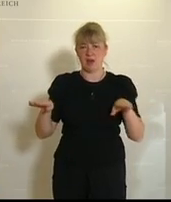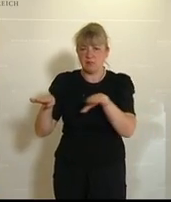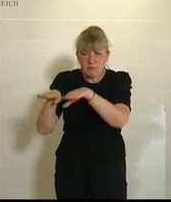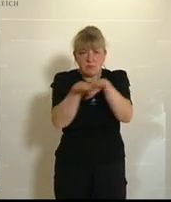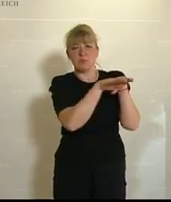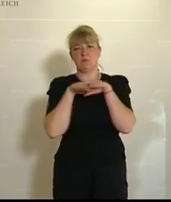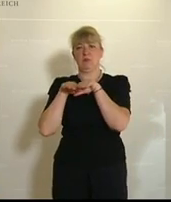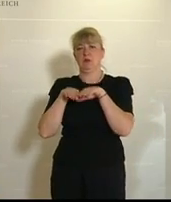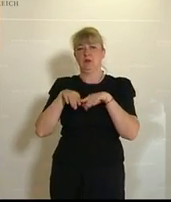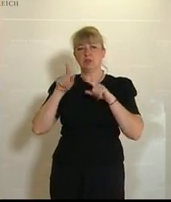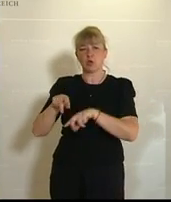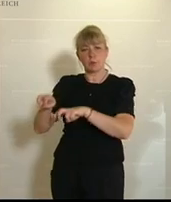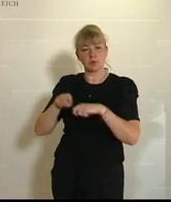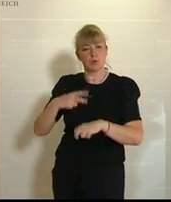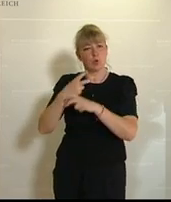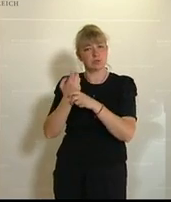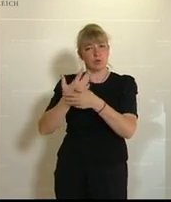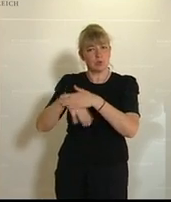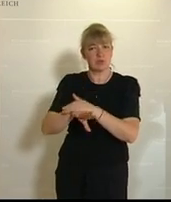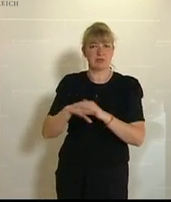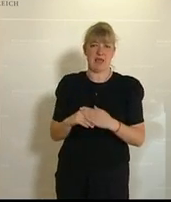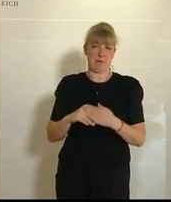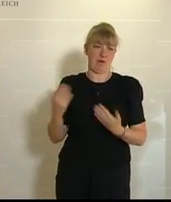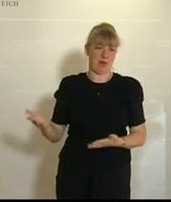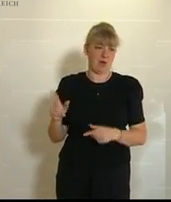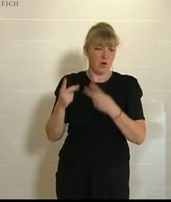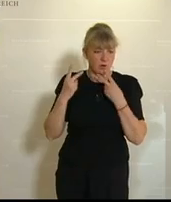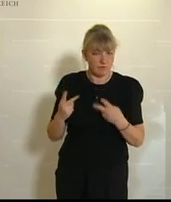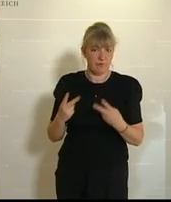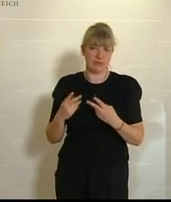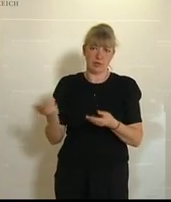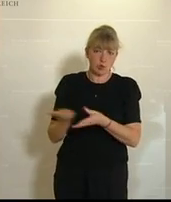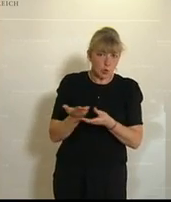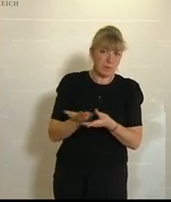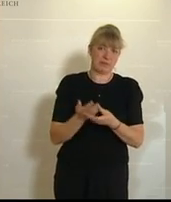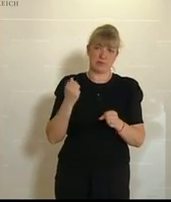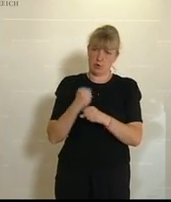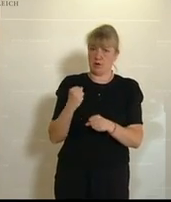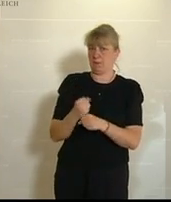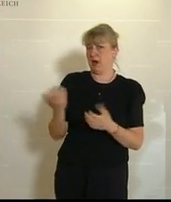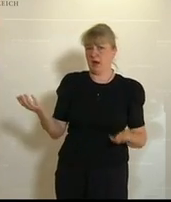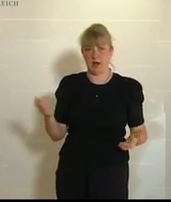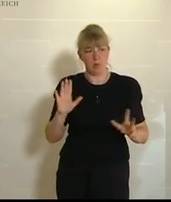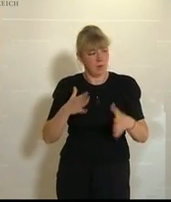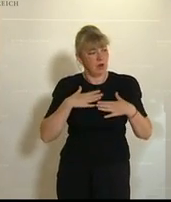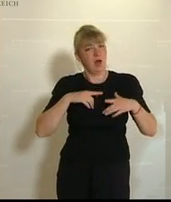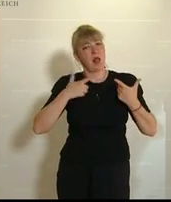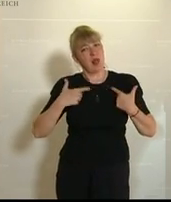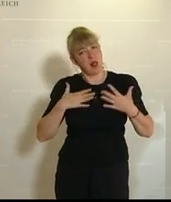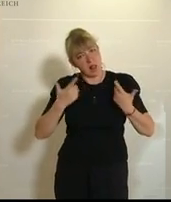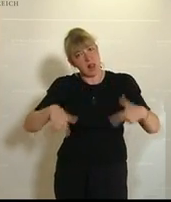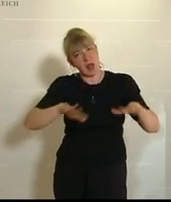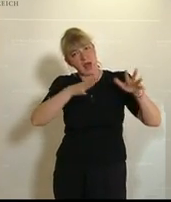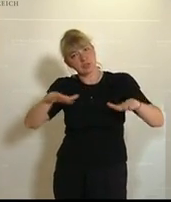berücksichtigen, dass österreichische Unternehmen die wichtige Dokumentationen über unsere Landschaften, die man